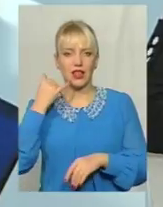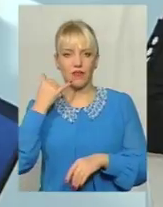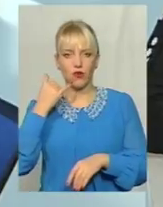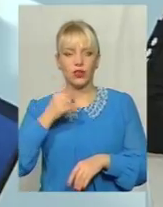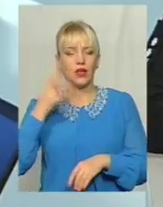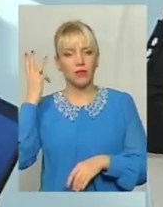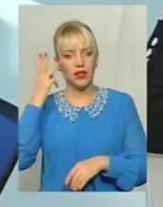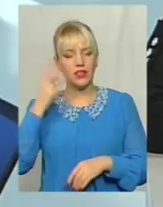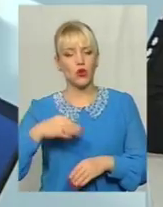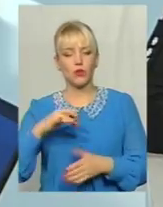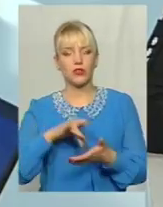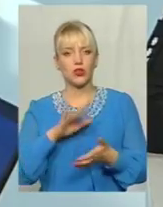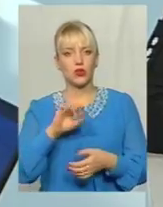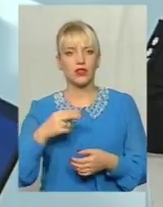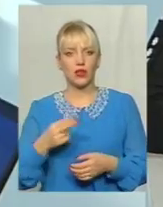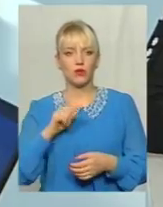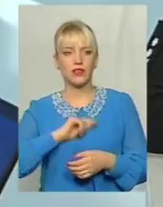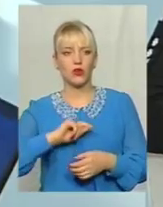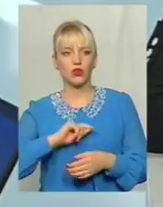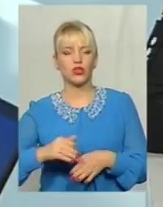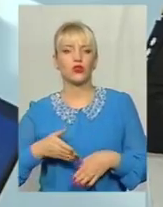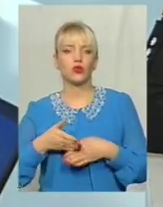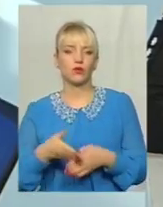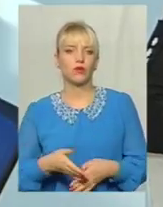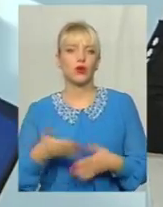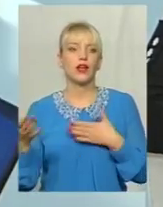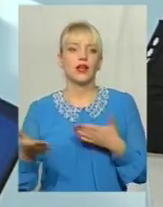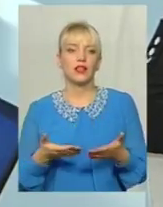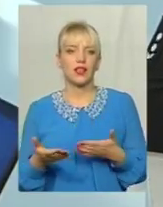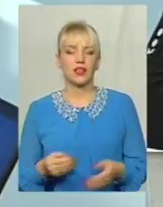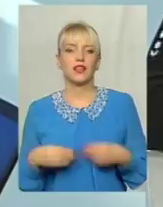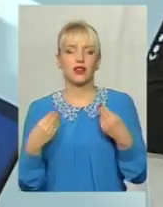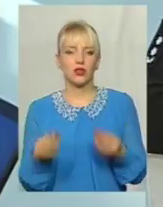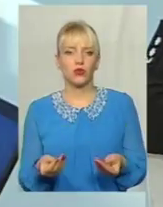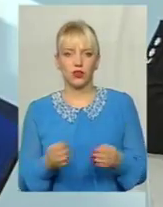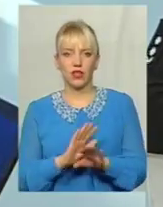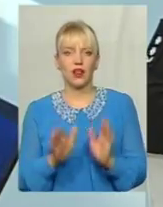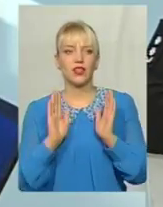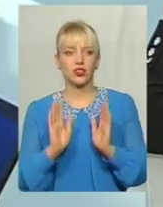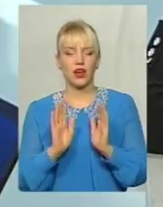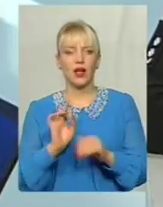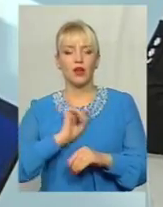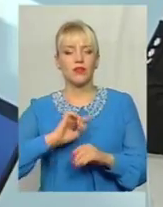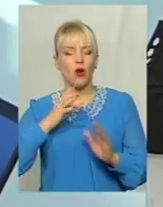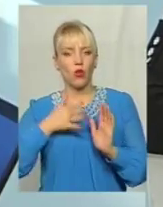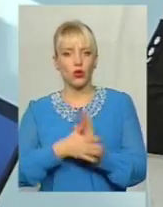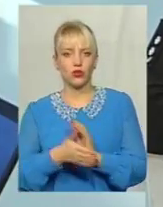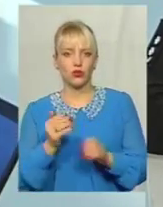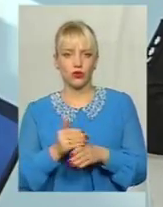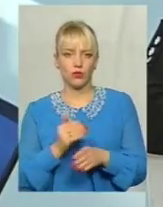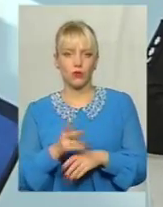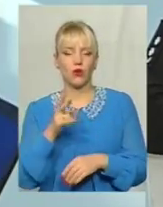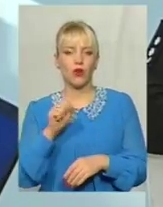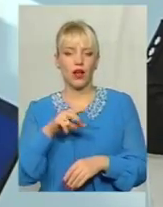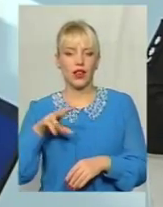Хмельницького обласного центру соціально-психологічної допомоги Які нададуть не лише психологічну допомогу Але